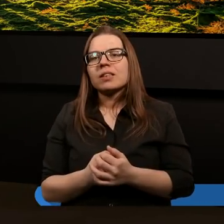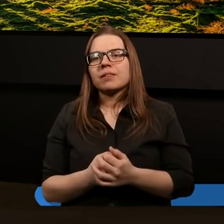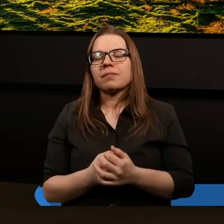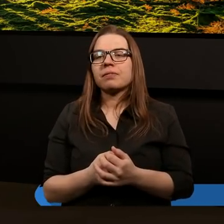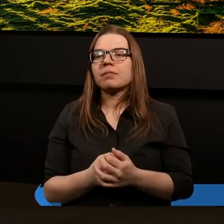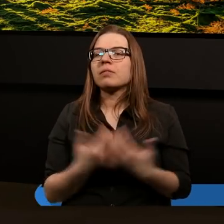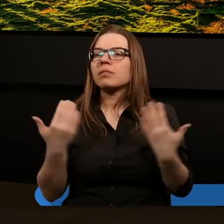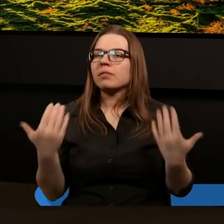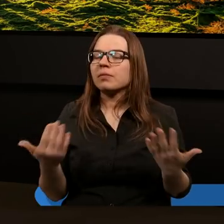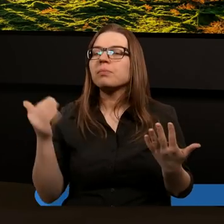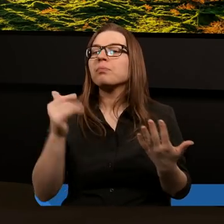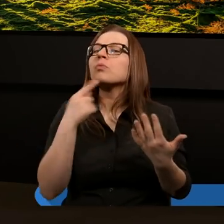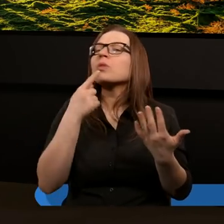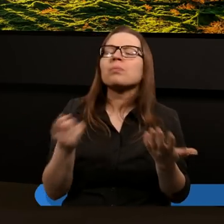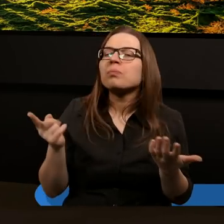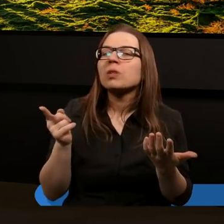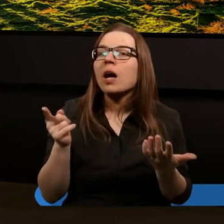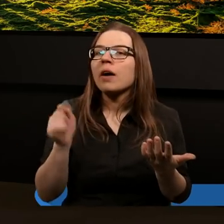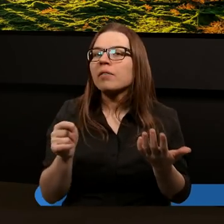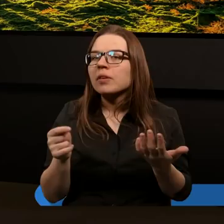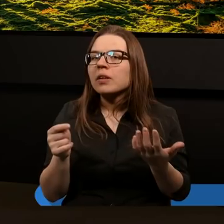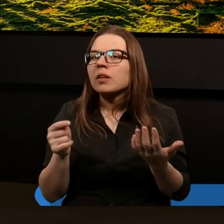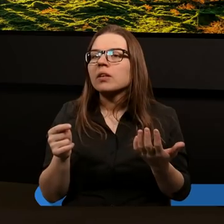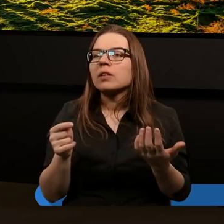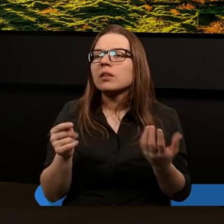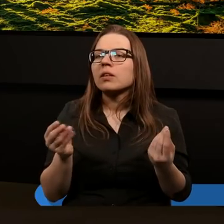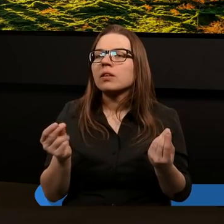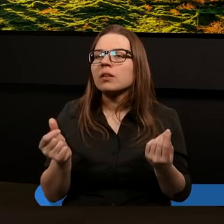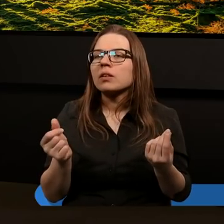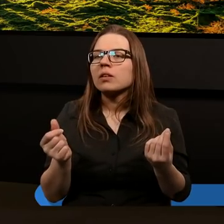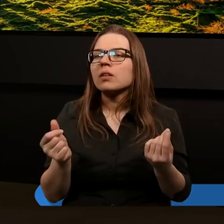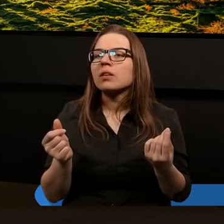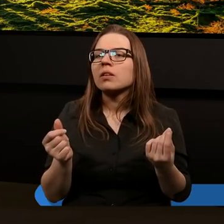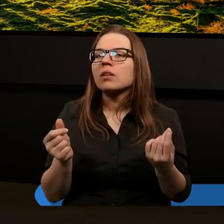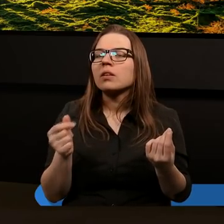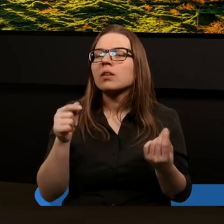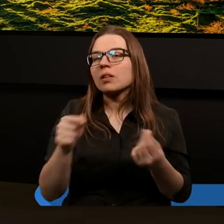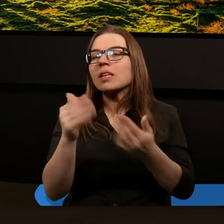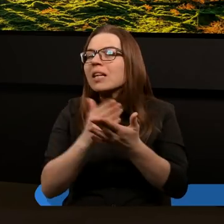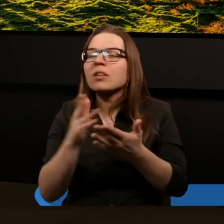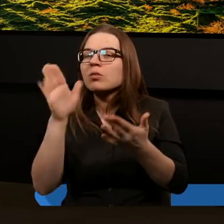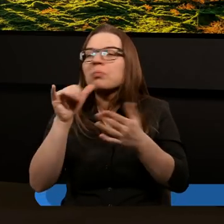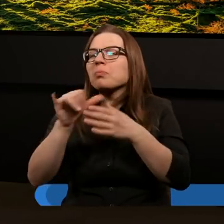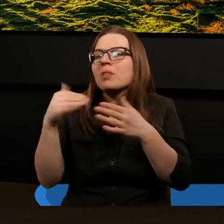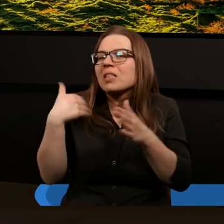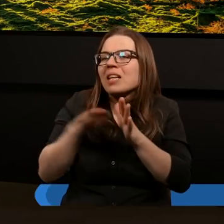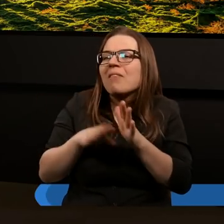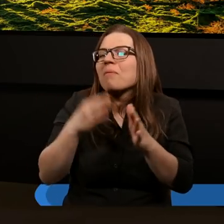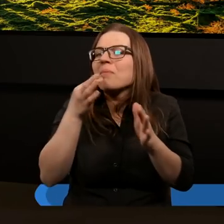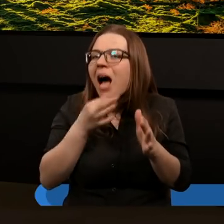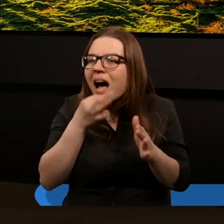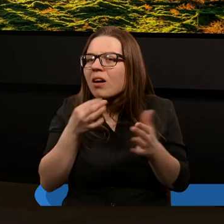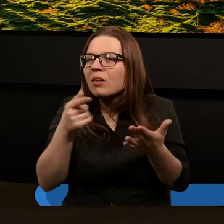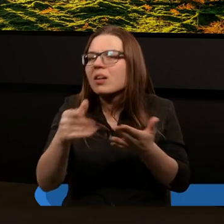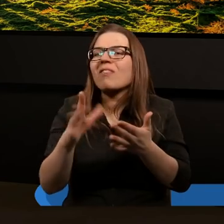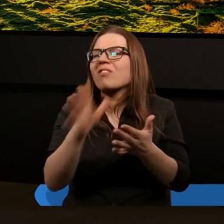Może powiedzmy sobie w ten sposób, że tego egzemplarzy Pisma Świętego było niezwykle mało. W żydostwie